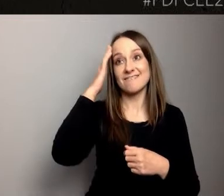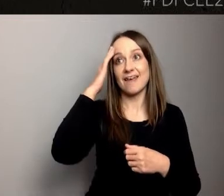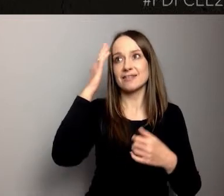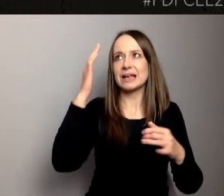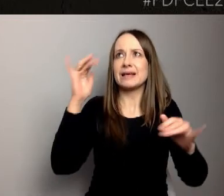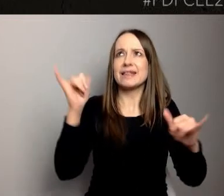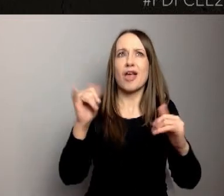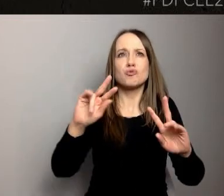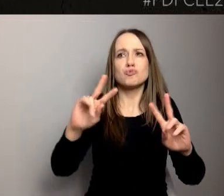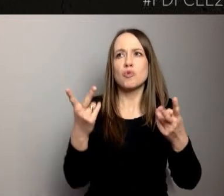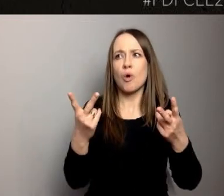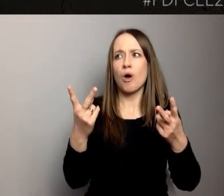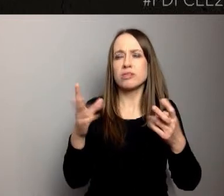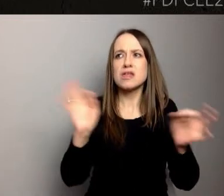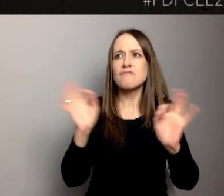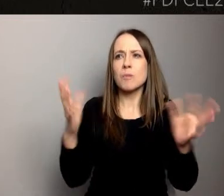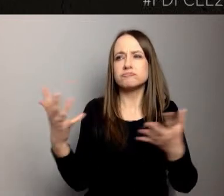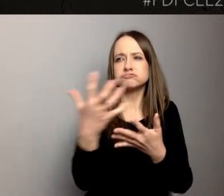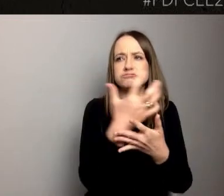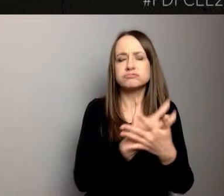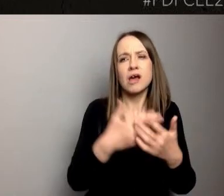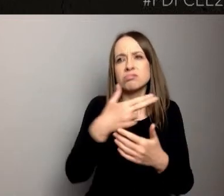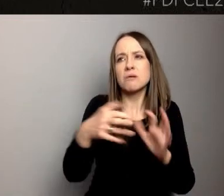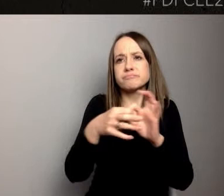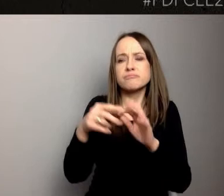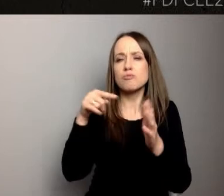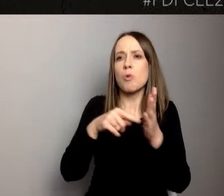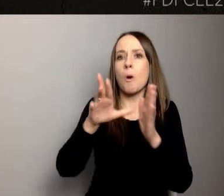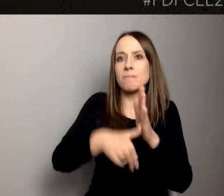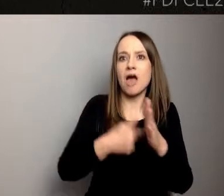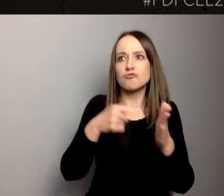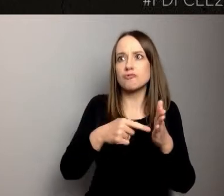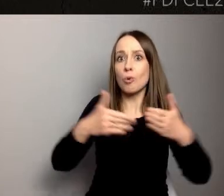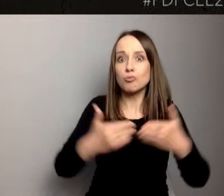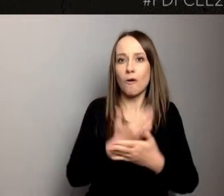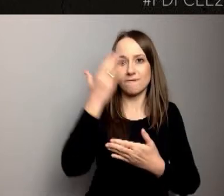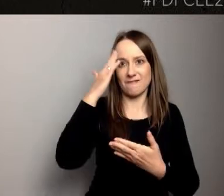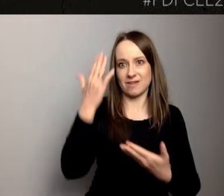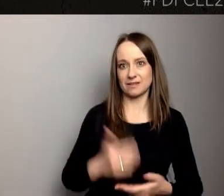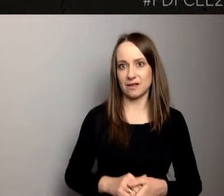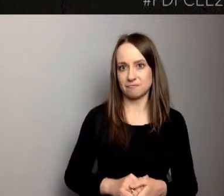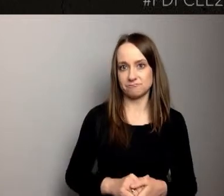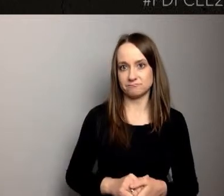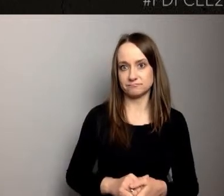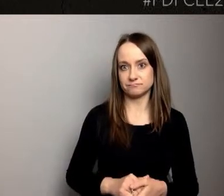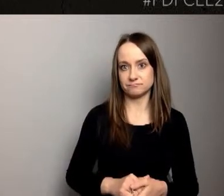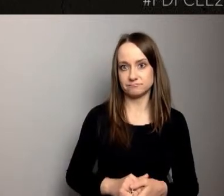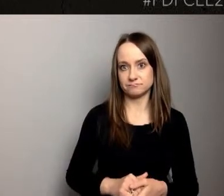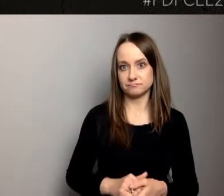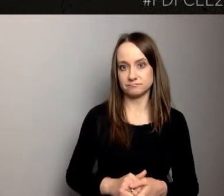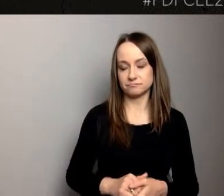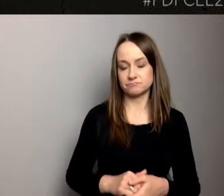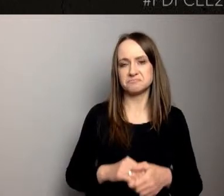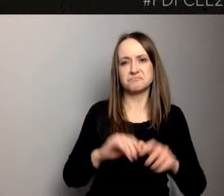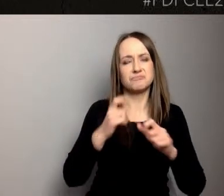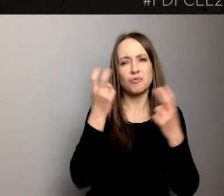o mieście, była dla nich dosyć nową wiedzą. I dosyć ciekawe było dla mnie to, że